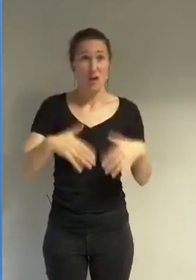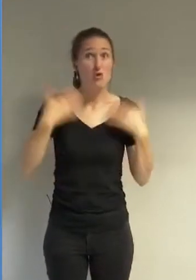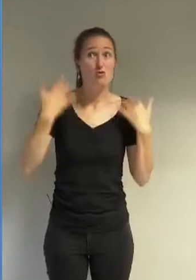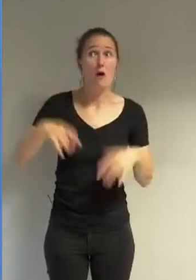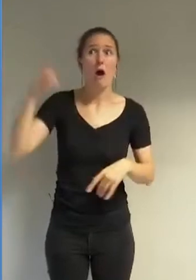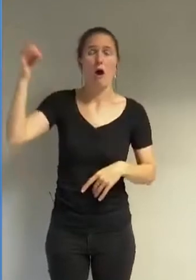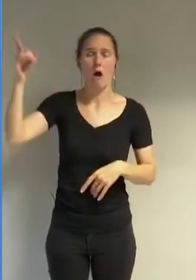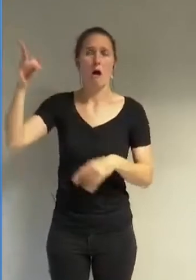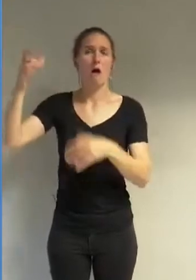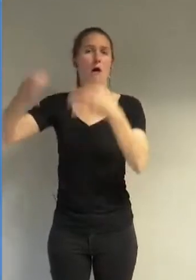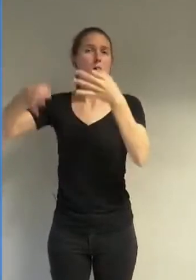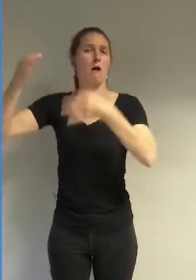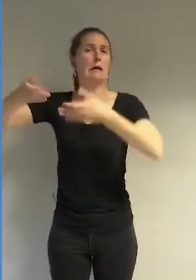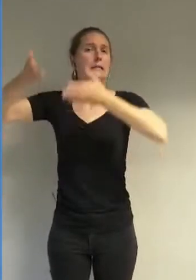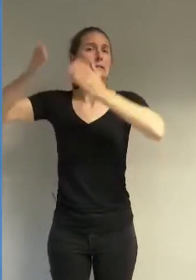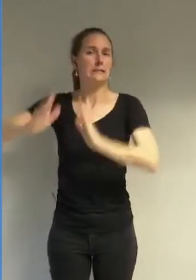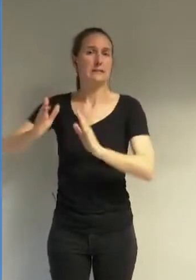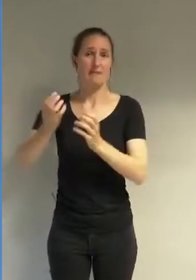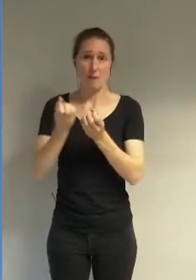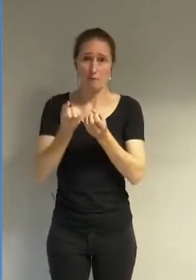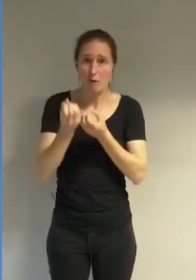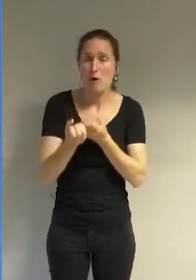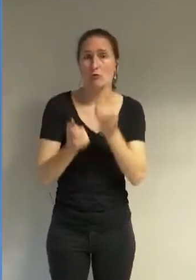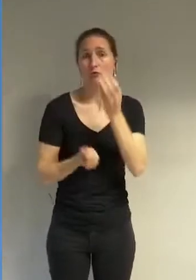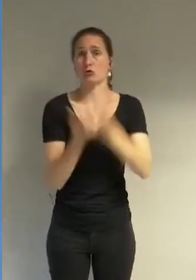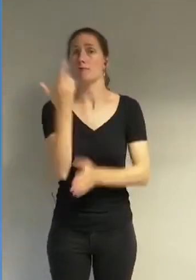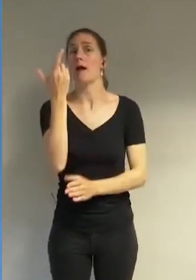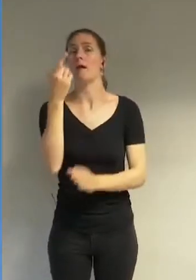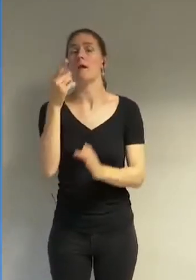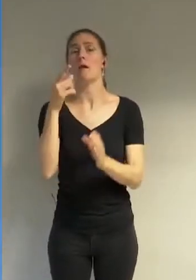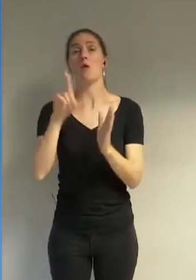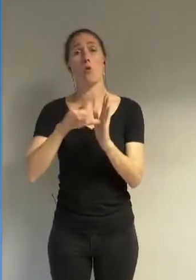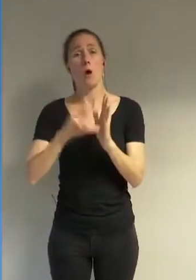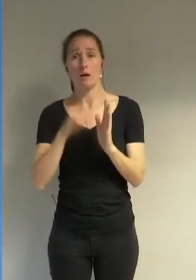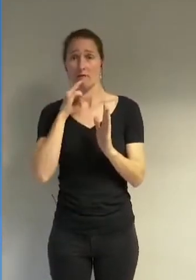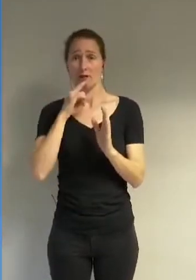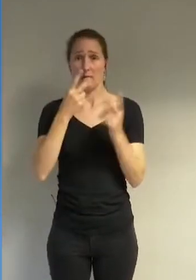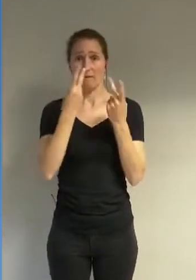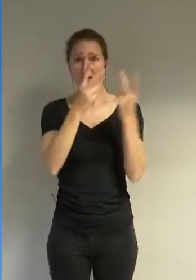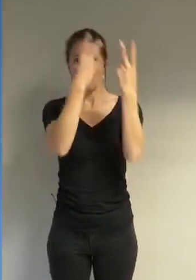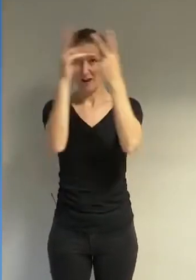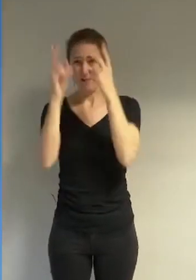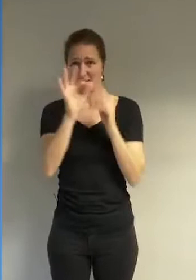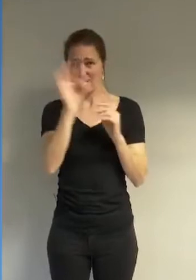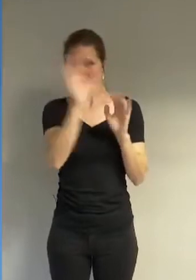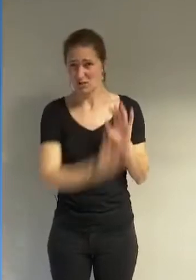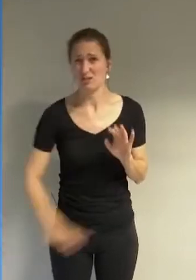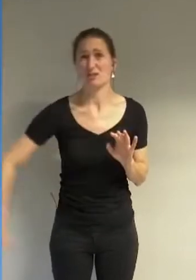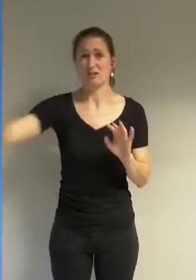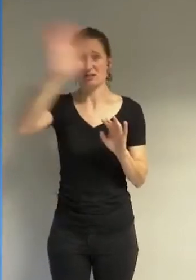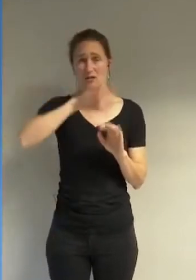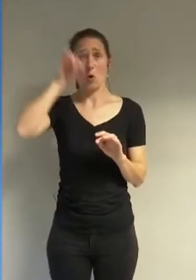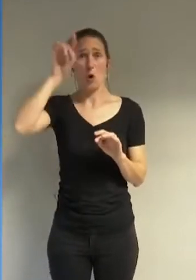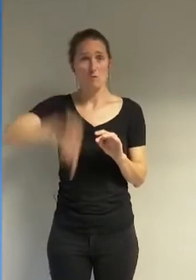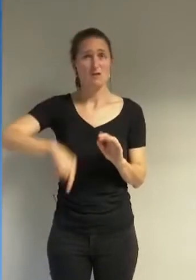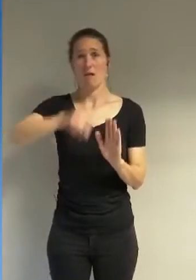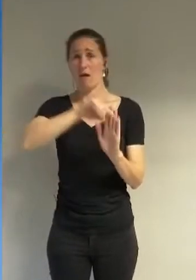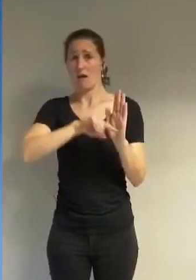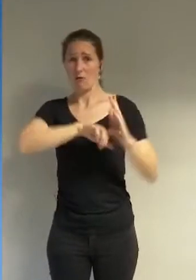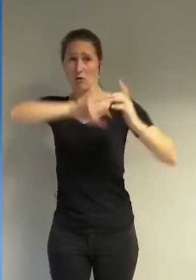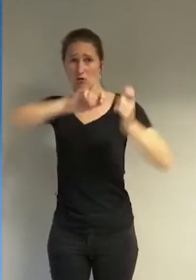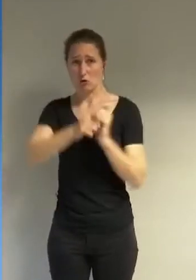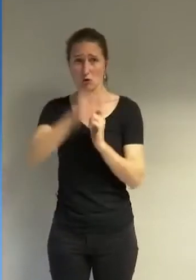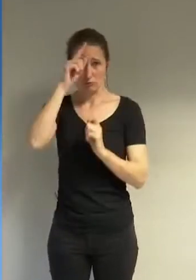eu jurisprudence et ainsi l'ensemble des villes de France auraient dû modifier leur règlement de manière à se conformer à la loi